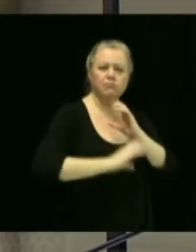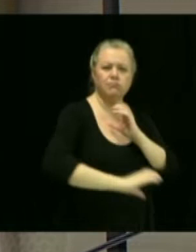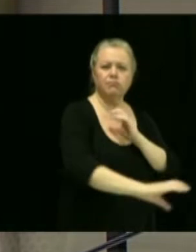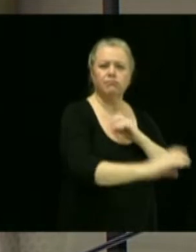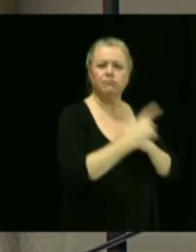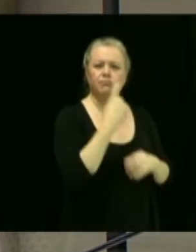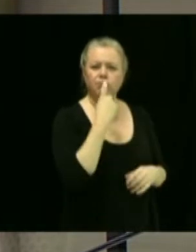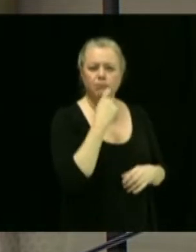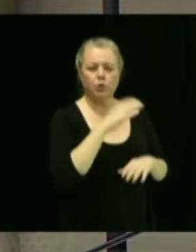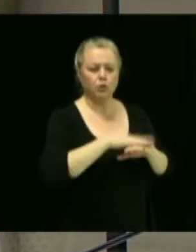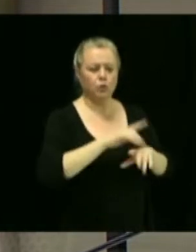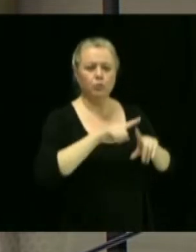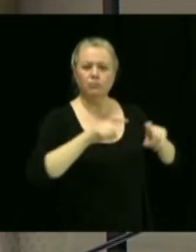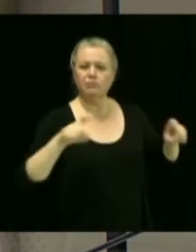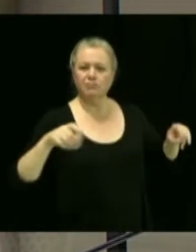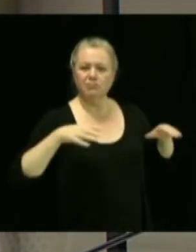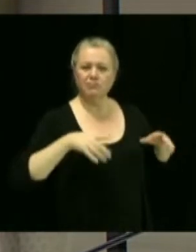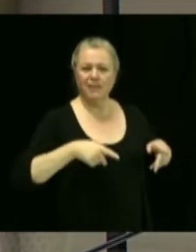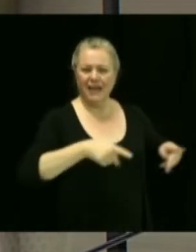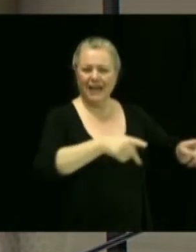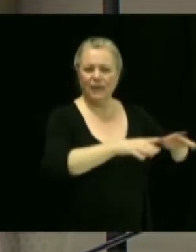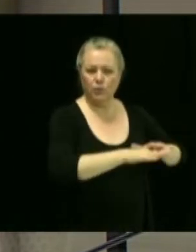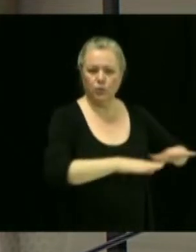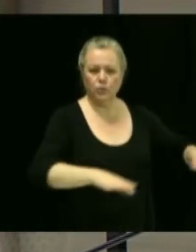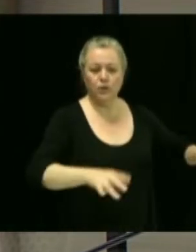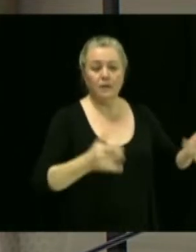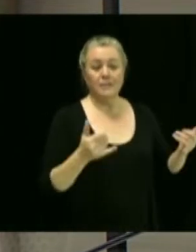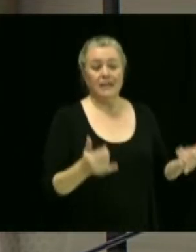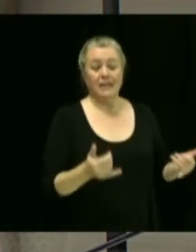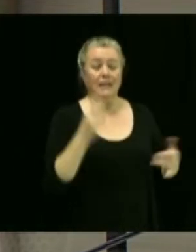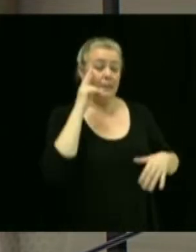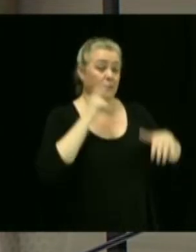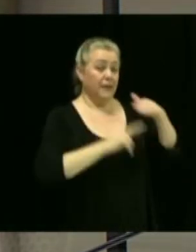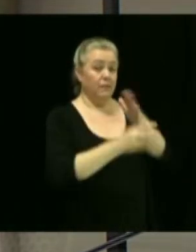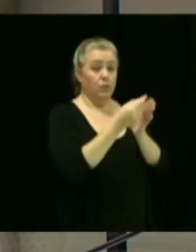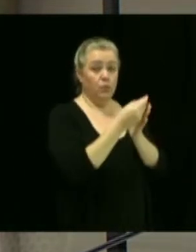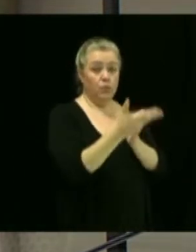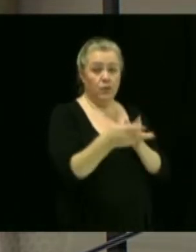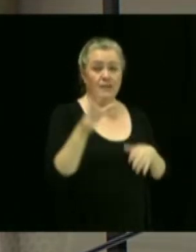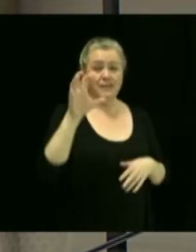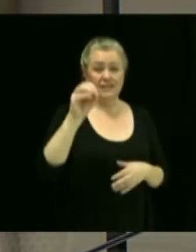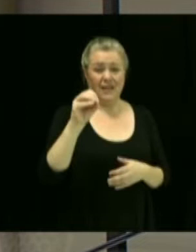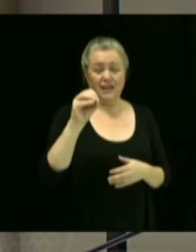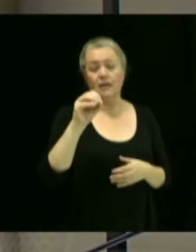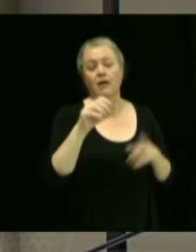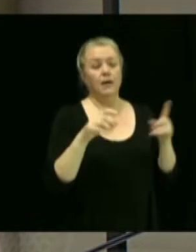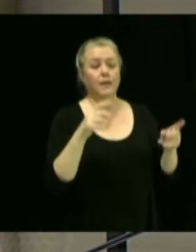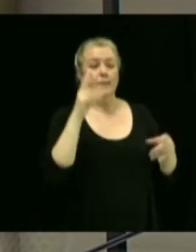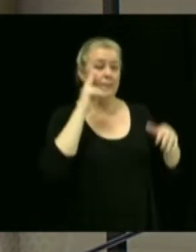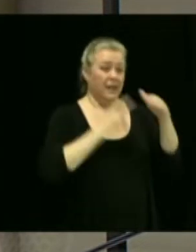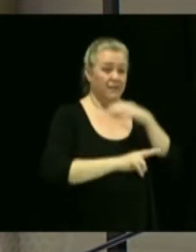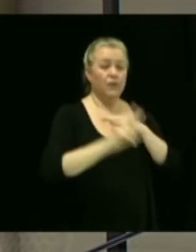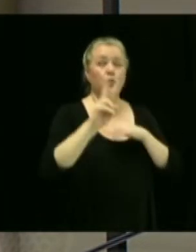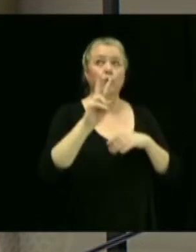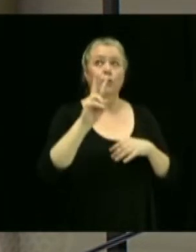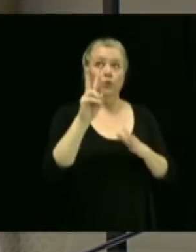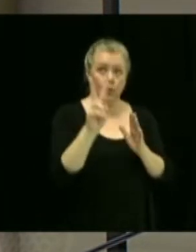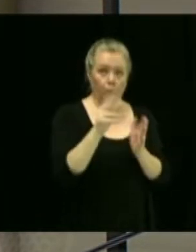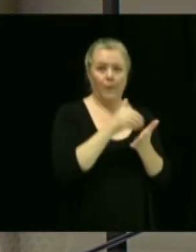de la municipalité. Or, il y aurait lieu d'augmenter la dépense prévue d'un montant de 50 000. Alors, était initialement prévu à 2